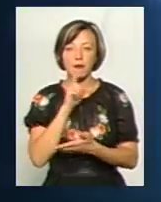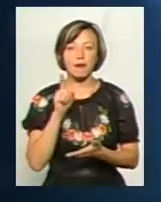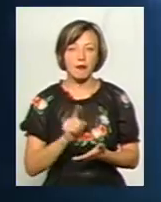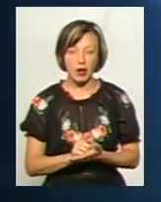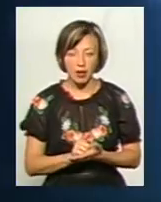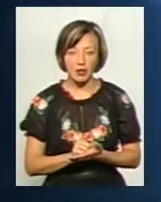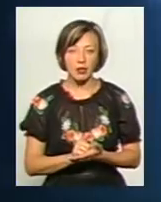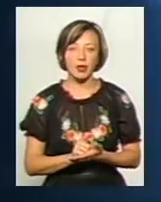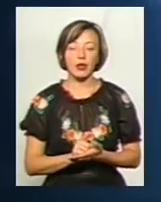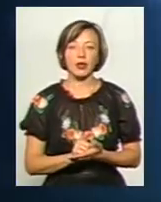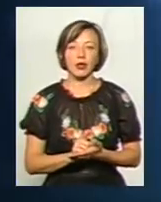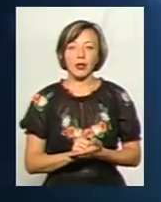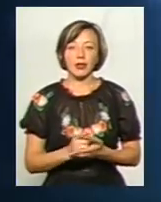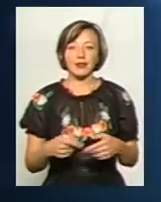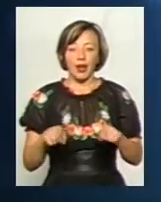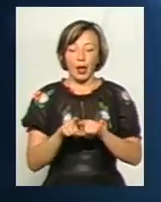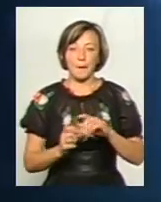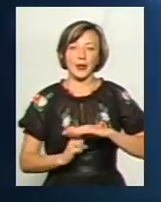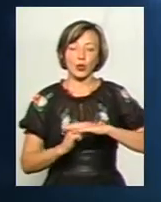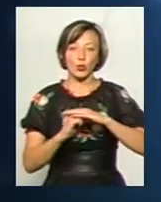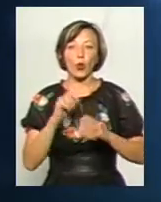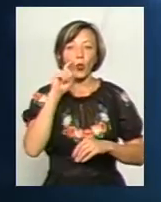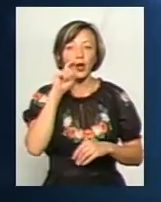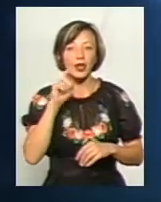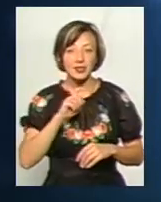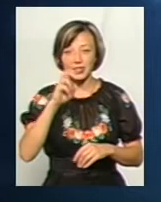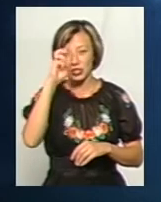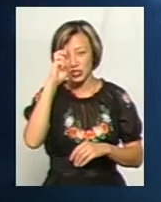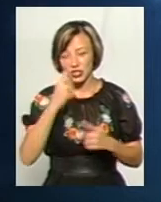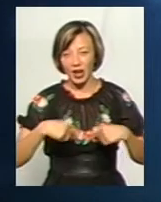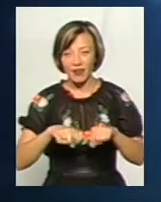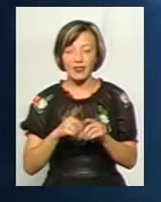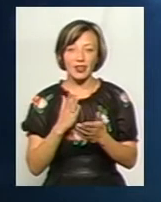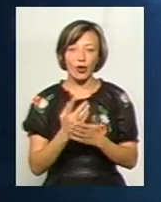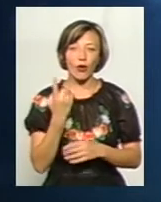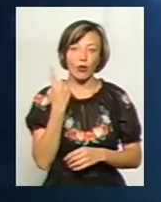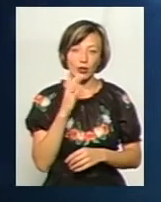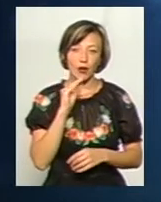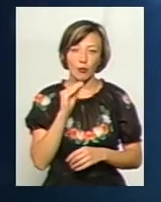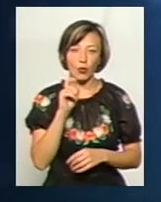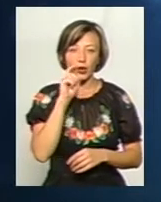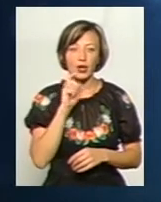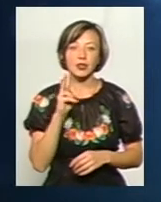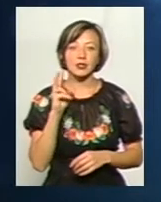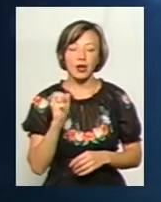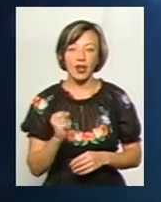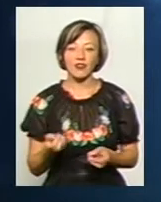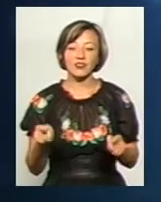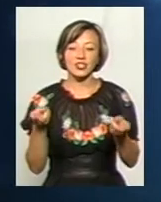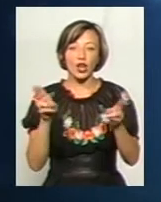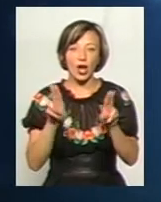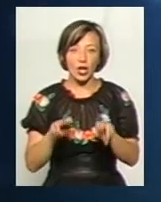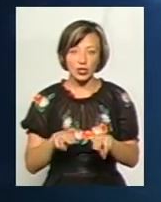підґрунтя наступне. В українській державі є одна мова, є українська. Всі